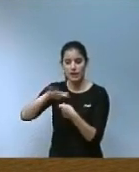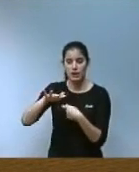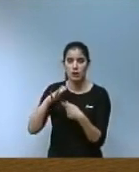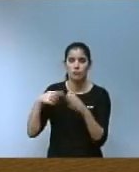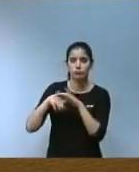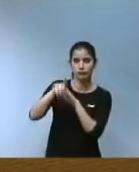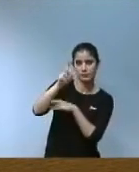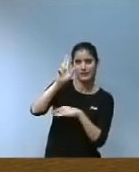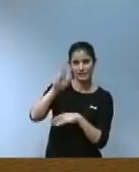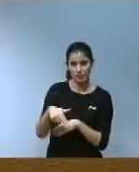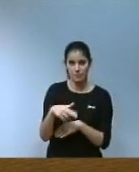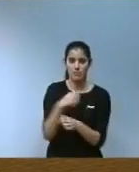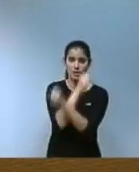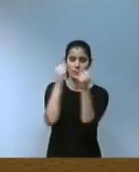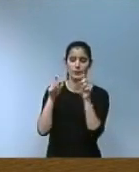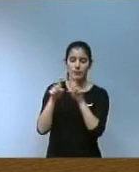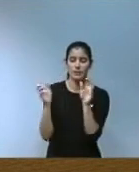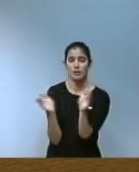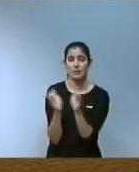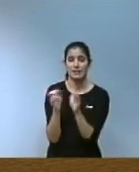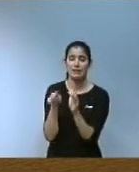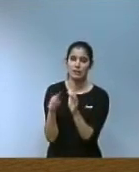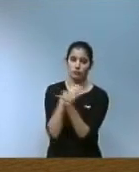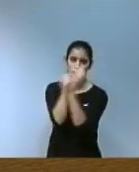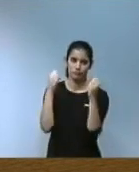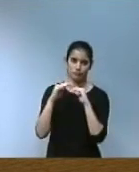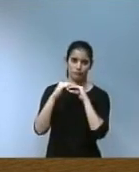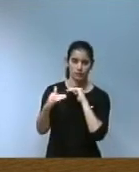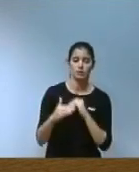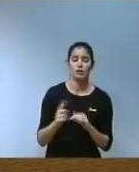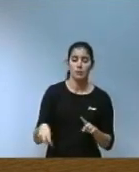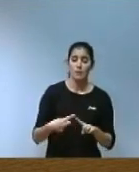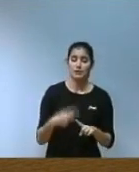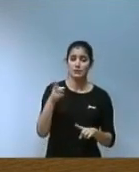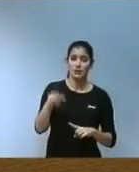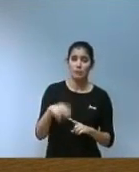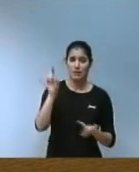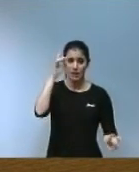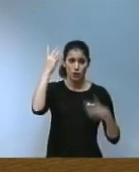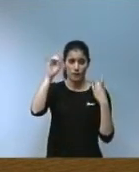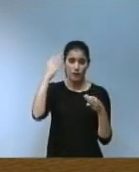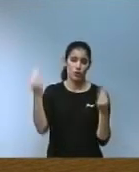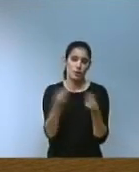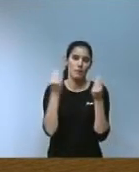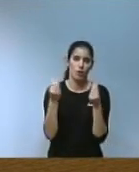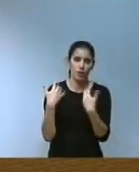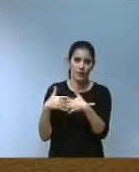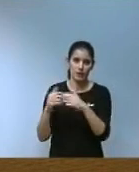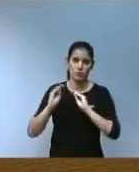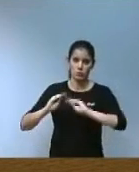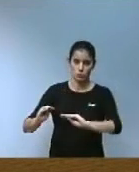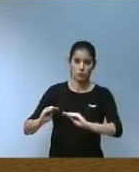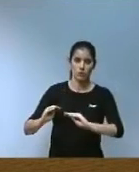empresarial la consolidació del xicotè comerç en aquestes poblacions i també la innovació i millora de l'equipament així com la